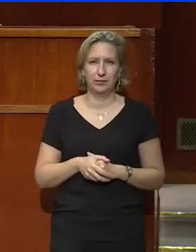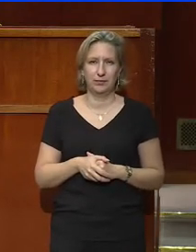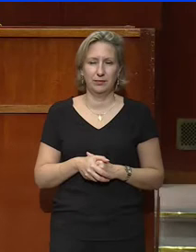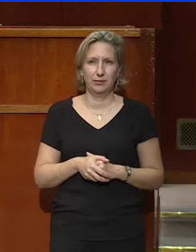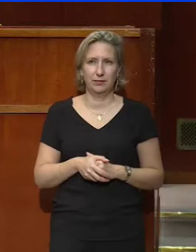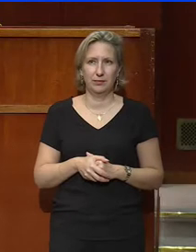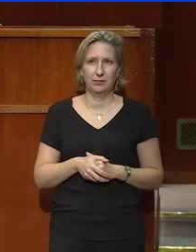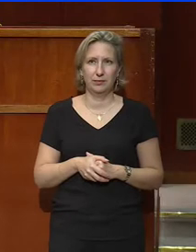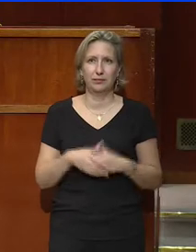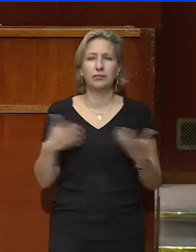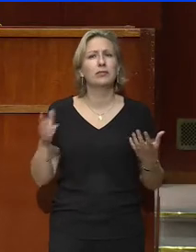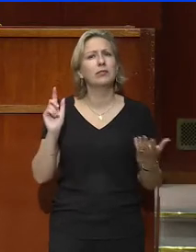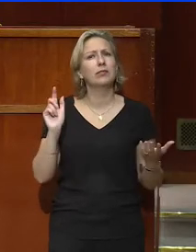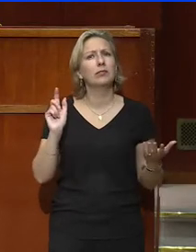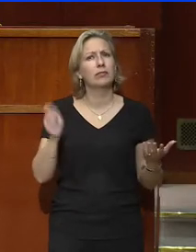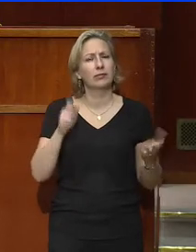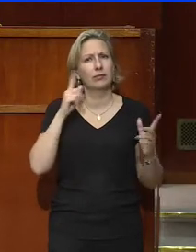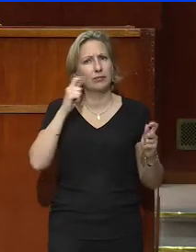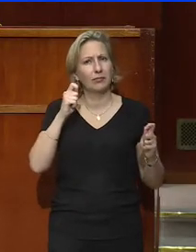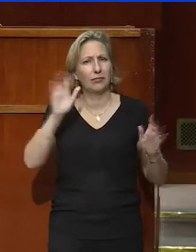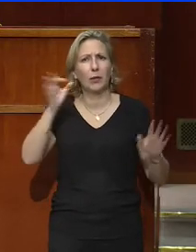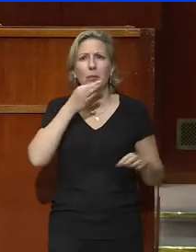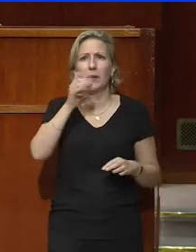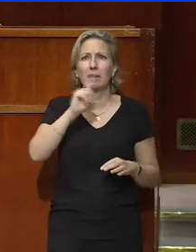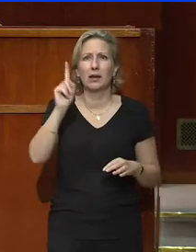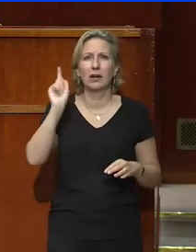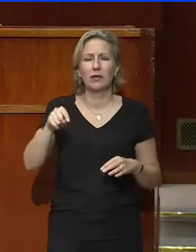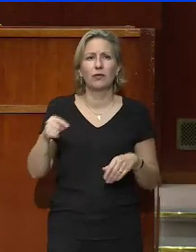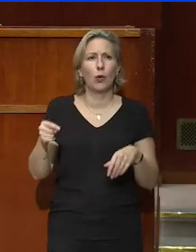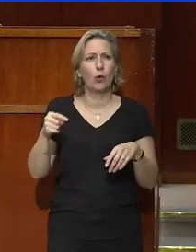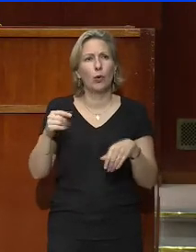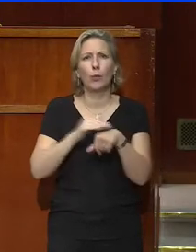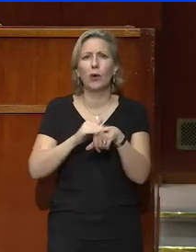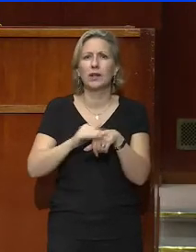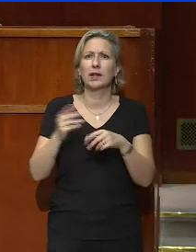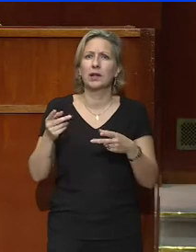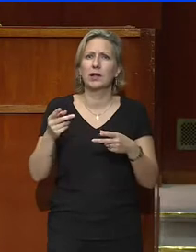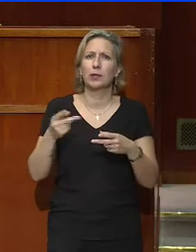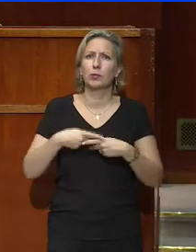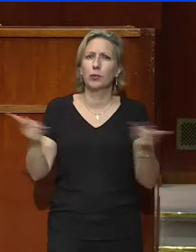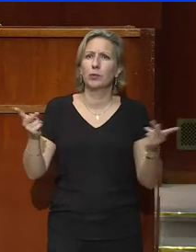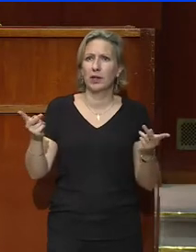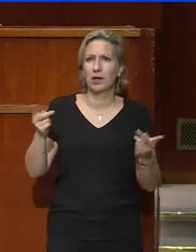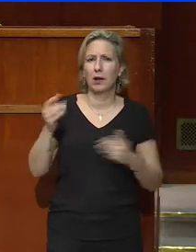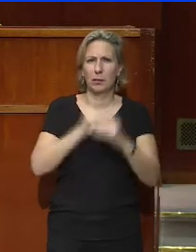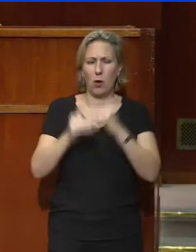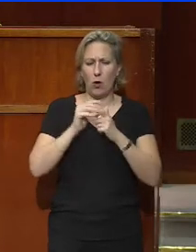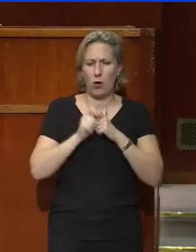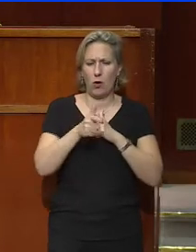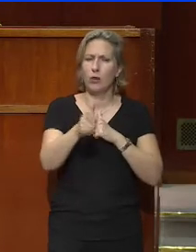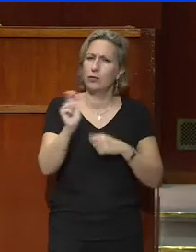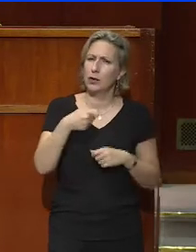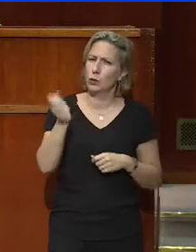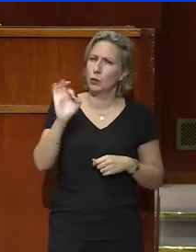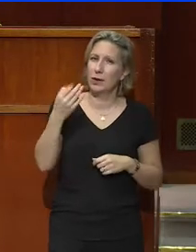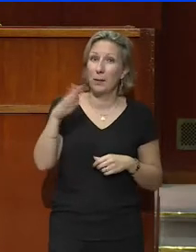Entendons-nous bien, je ne conteste pas l'idée qu'il faille planifier des politiques publiques ou des transitions.'expérimentation, c'est le recours à